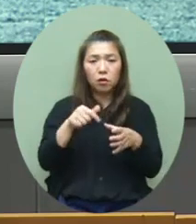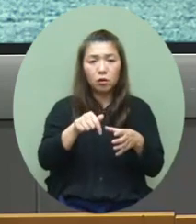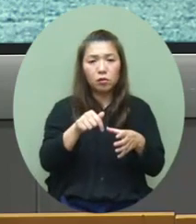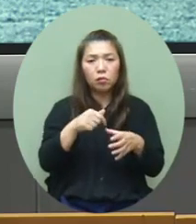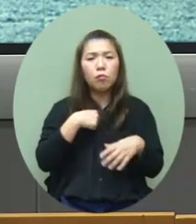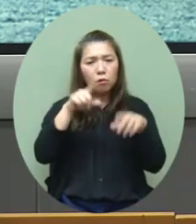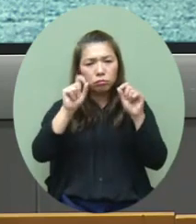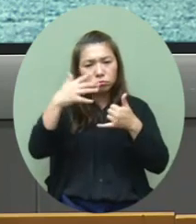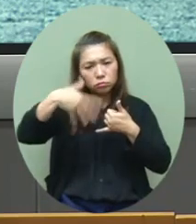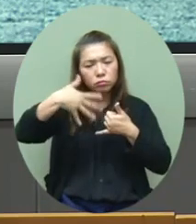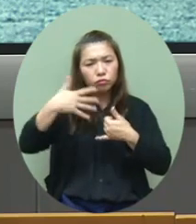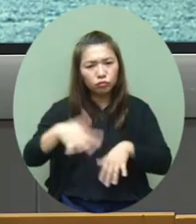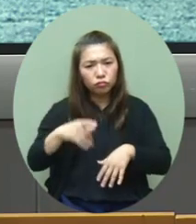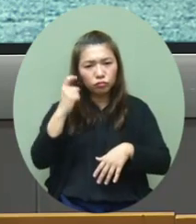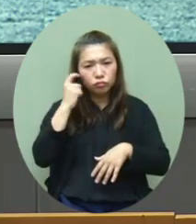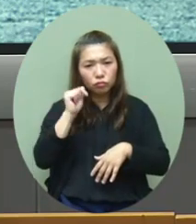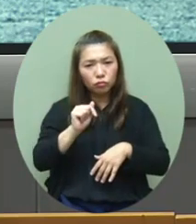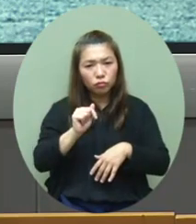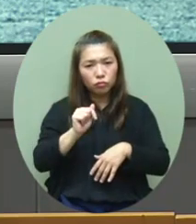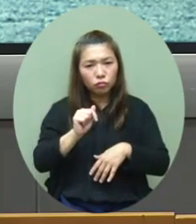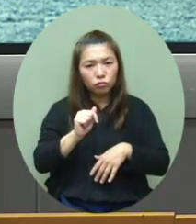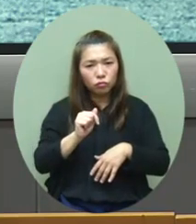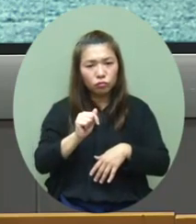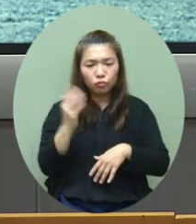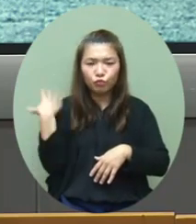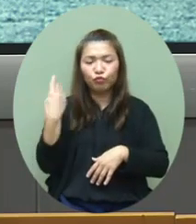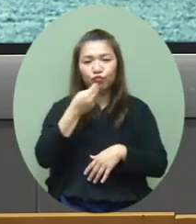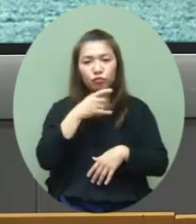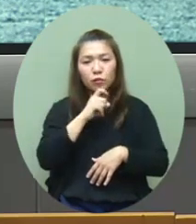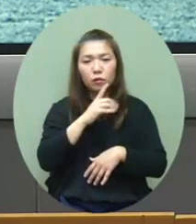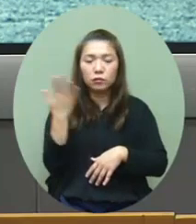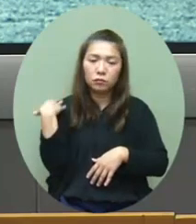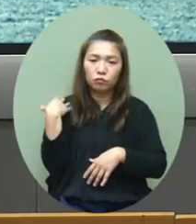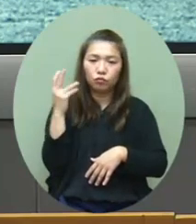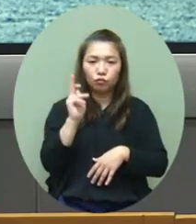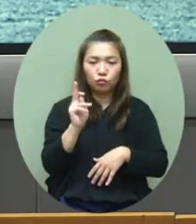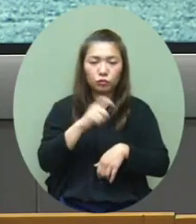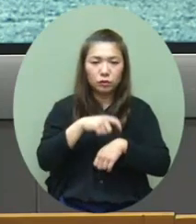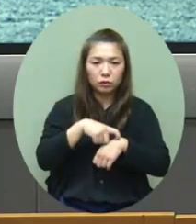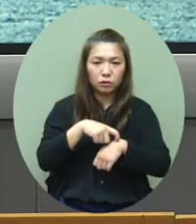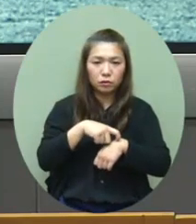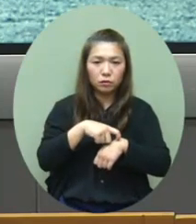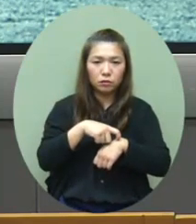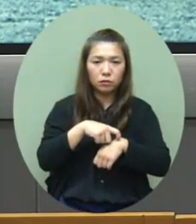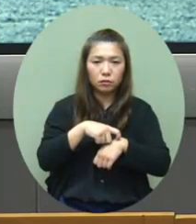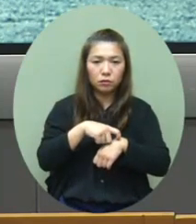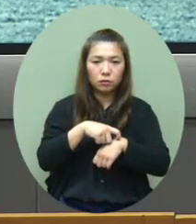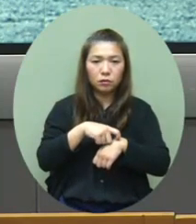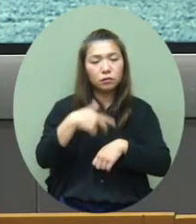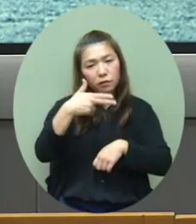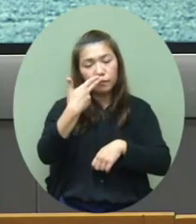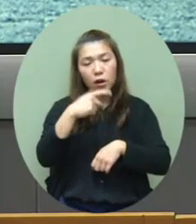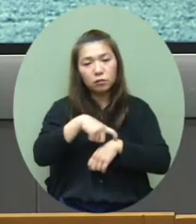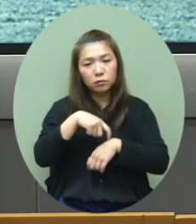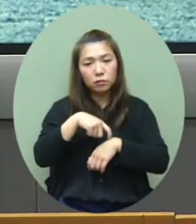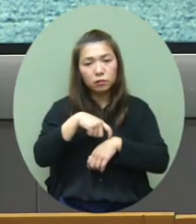都了解過其實他們都曾經中間都有一些同學是吃飯